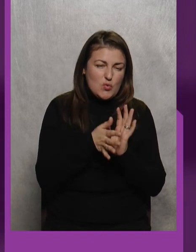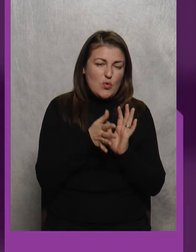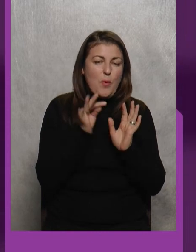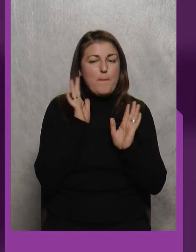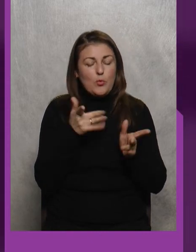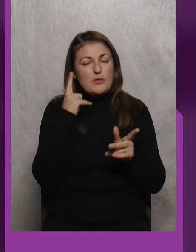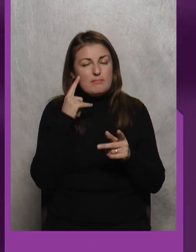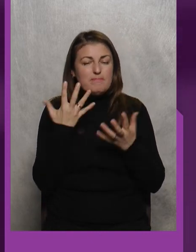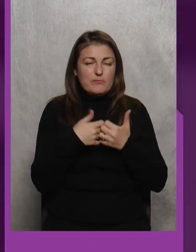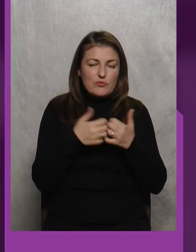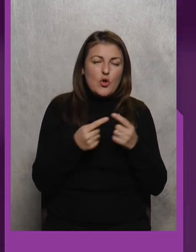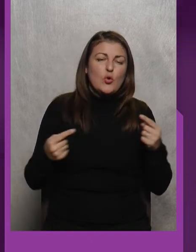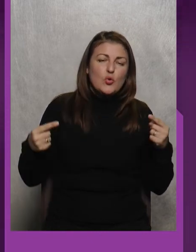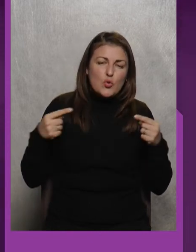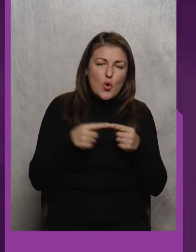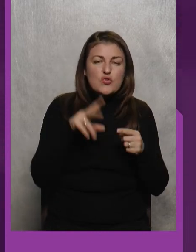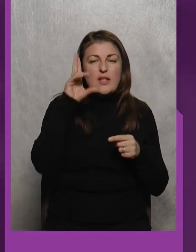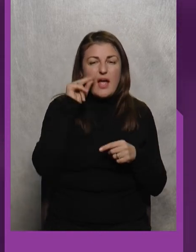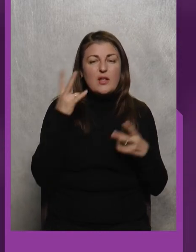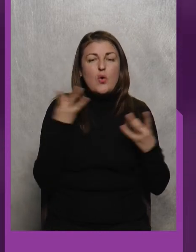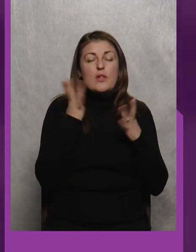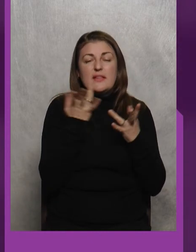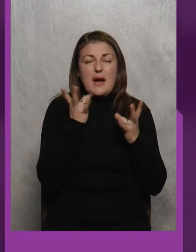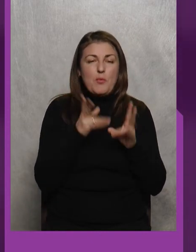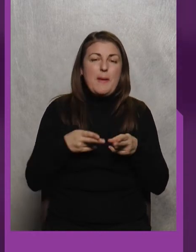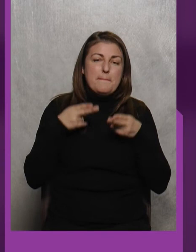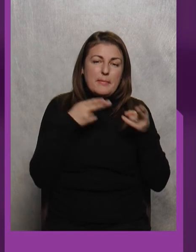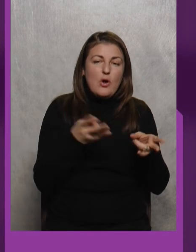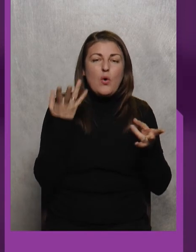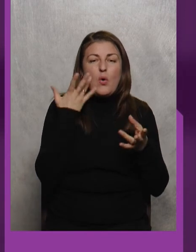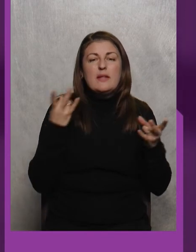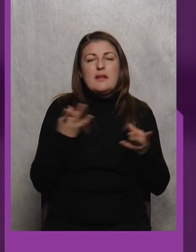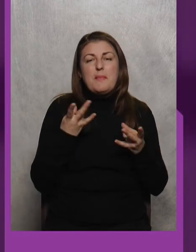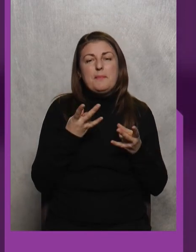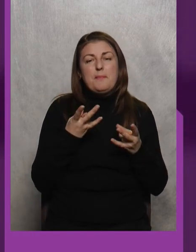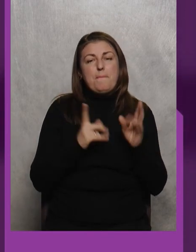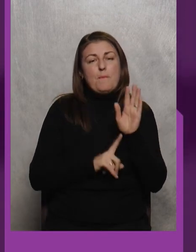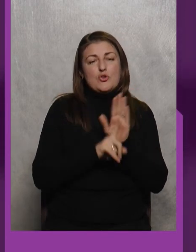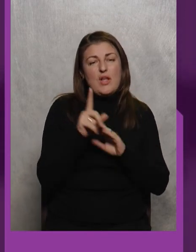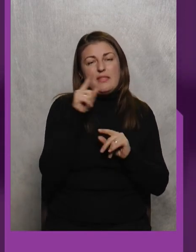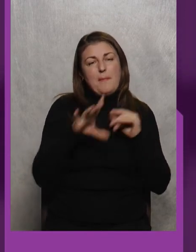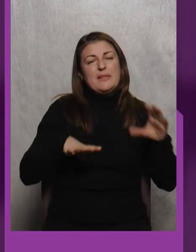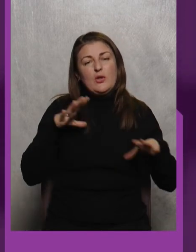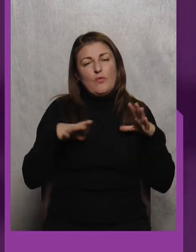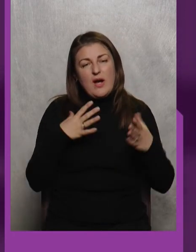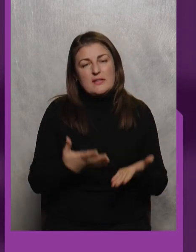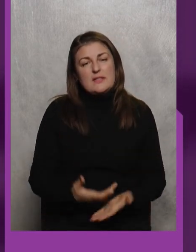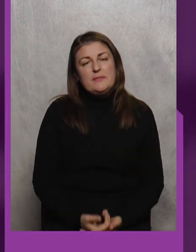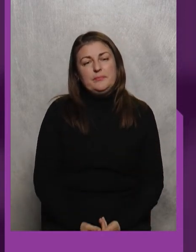Вичислено точне дати, коли треба приїхати, коли треба починати там тренуватися